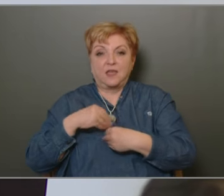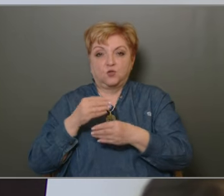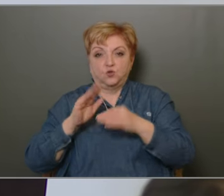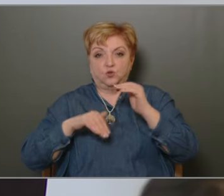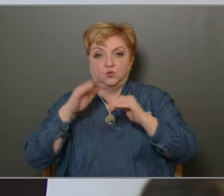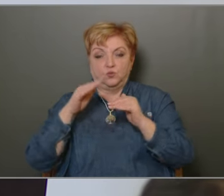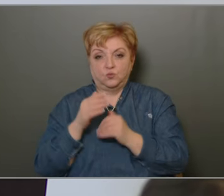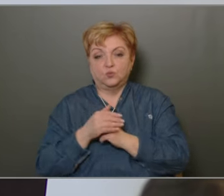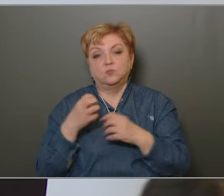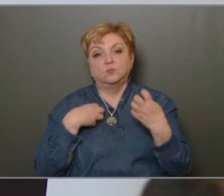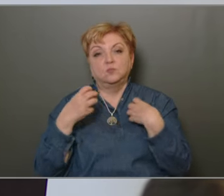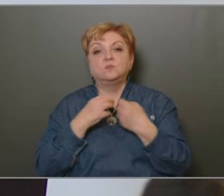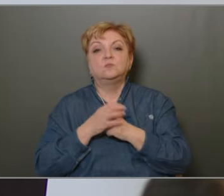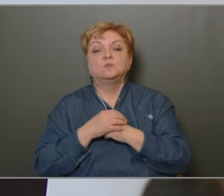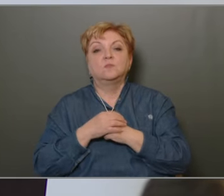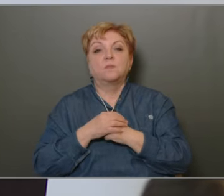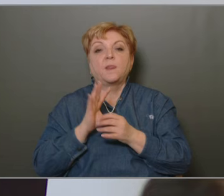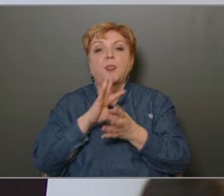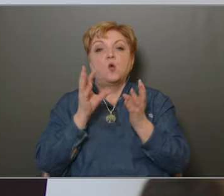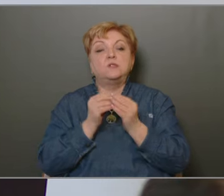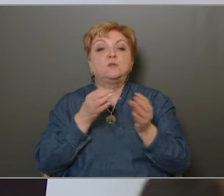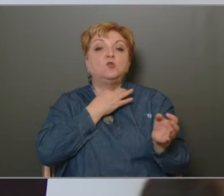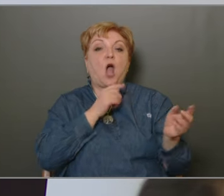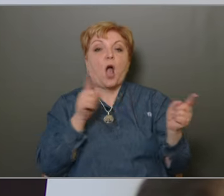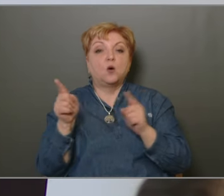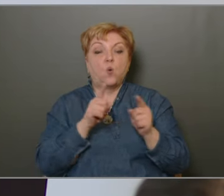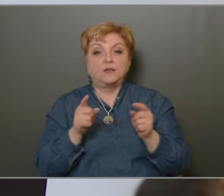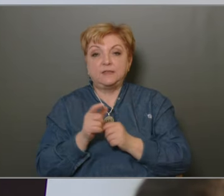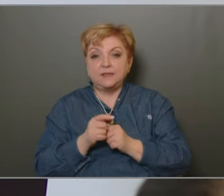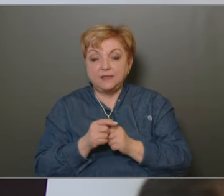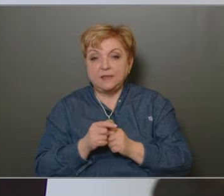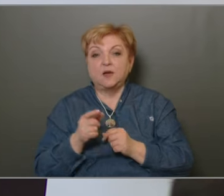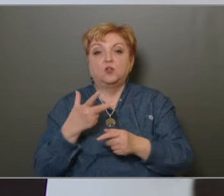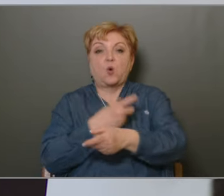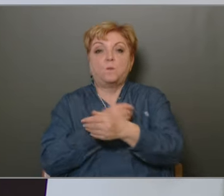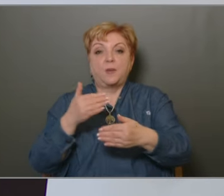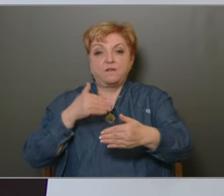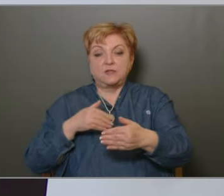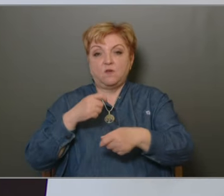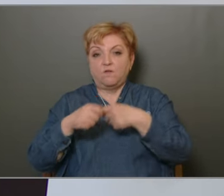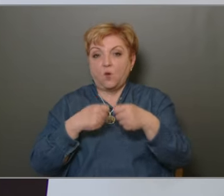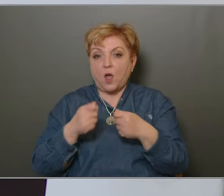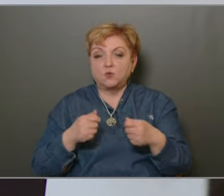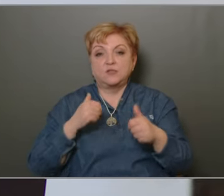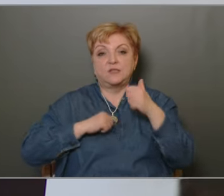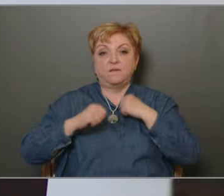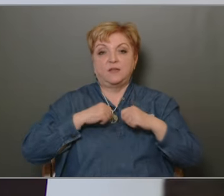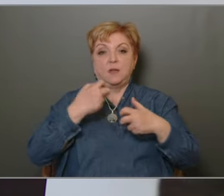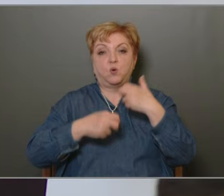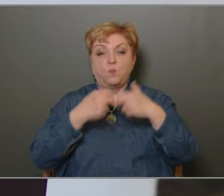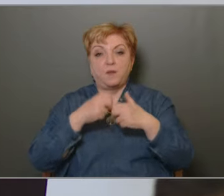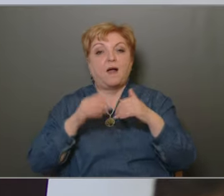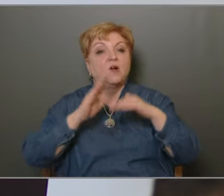kezelésnek meghatározó szereplője. Összetudja hangolni a mentálhigiénével drogprevencióval foglalkozó, illetve a szenvedély